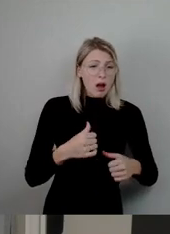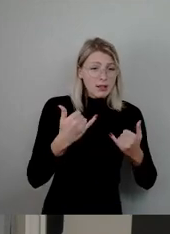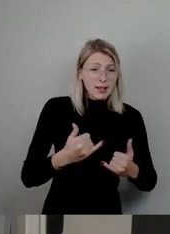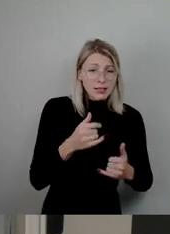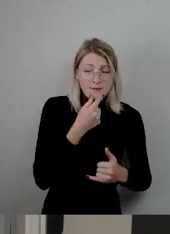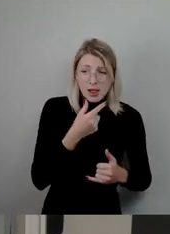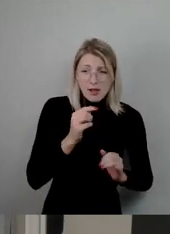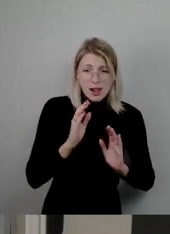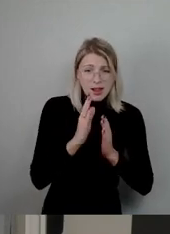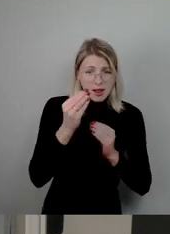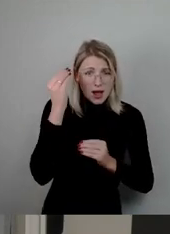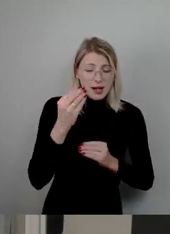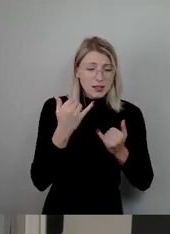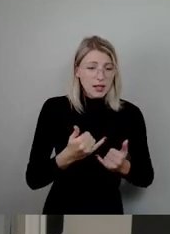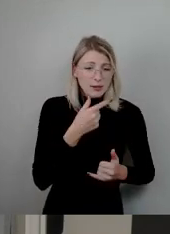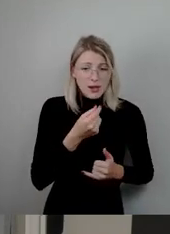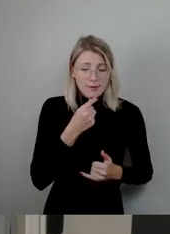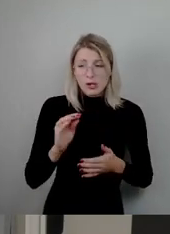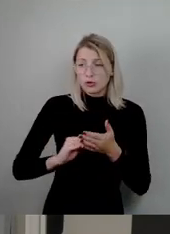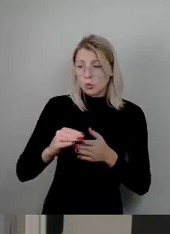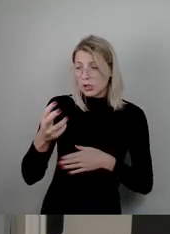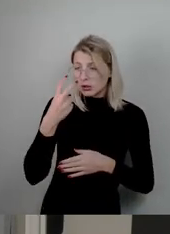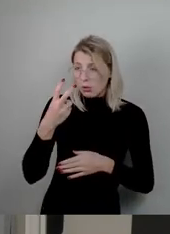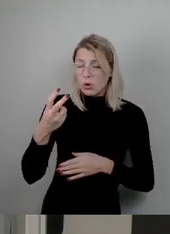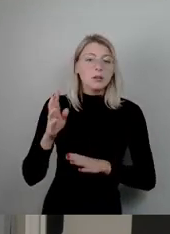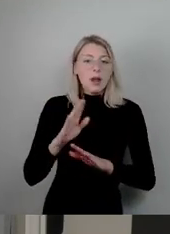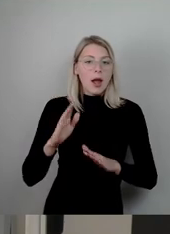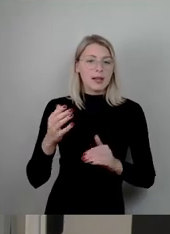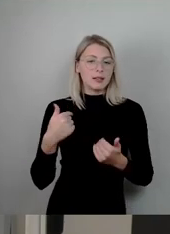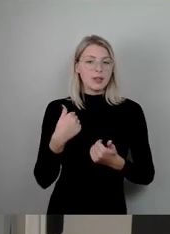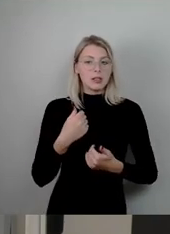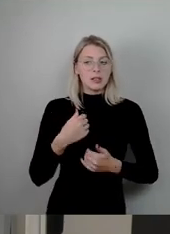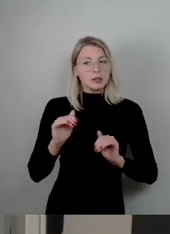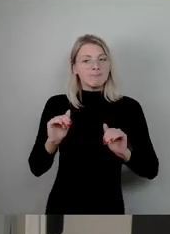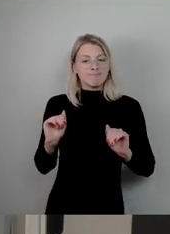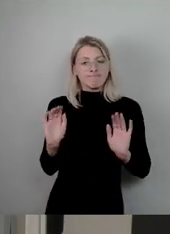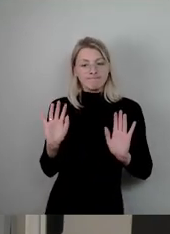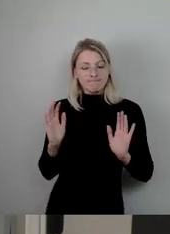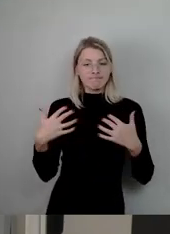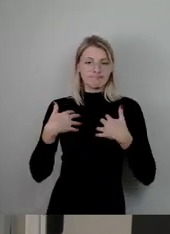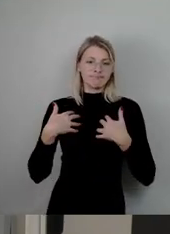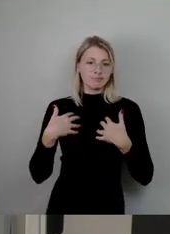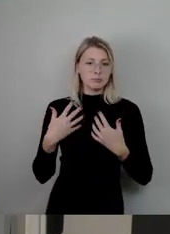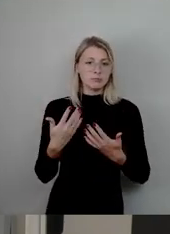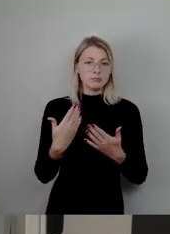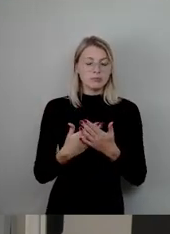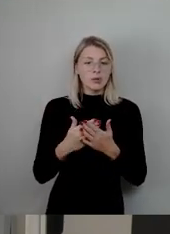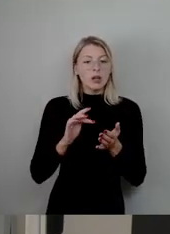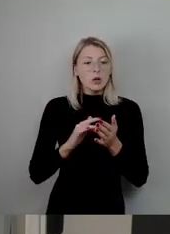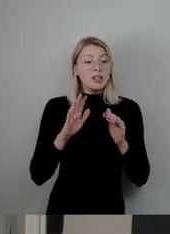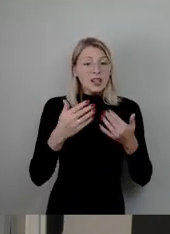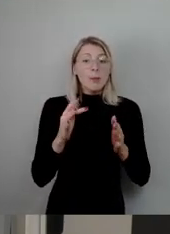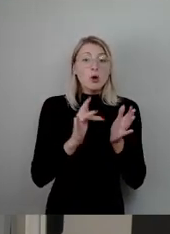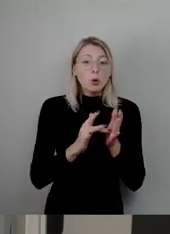suche mir jetzt eine Schule. Nein, da ist die Hemmschwelle viel zu groß. Etwas hat dazu geführt, dass sie nicht lesen und schreiben